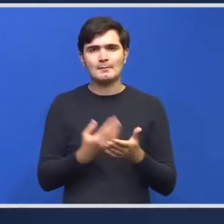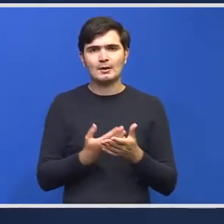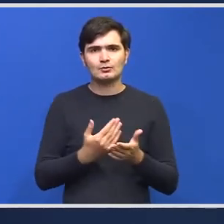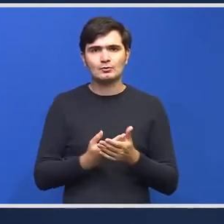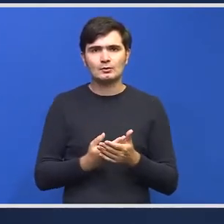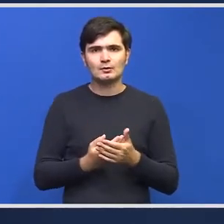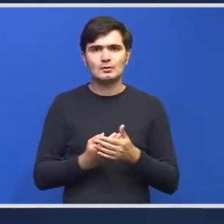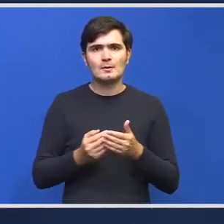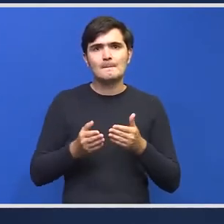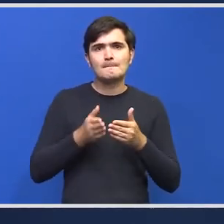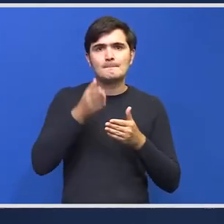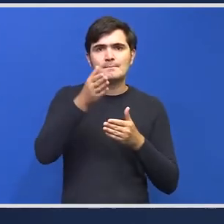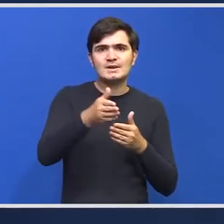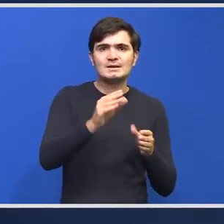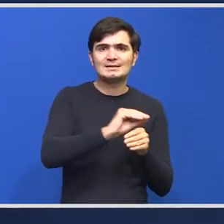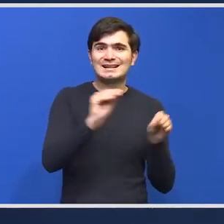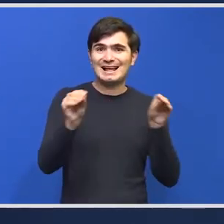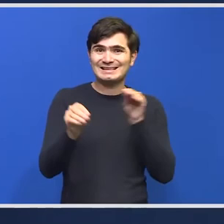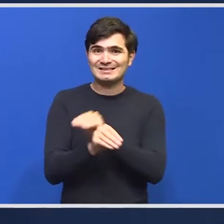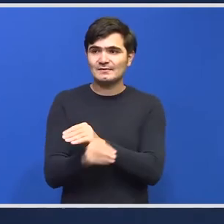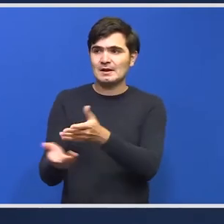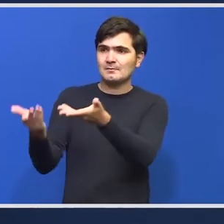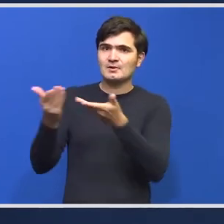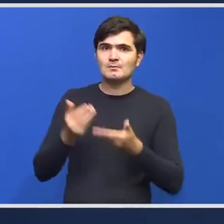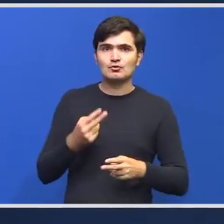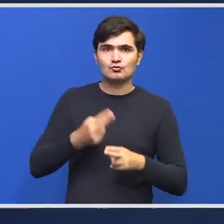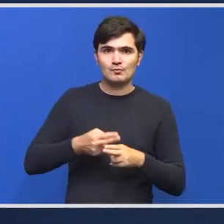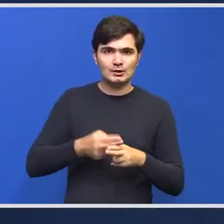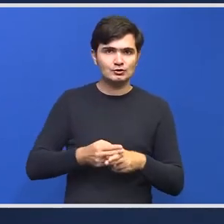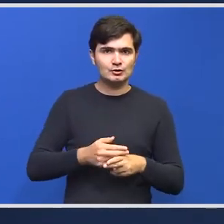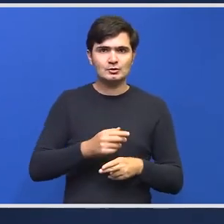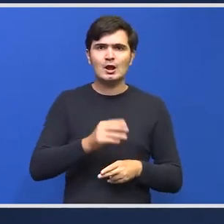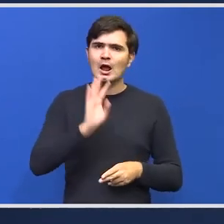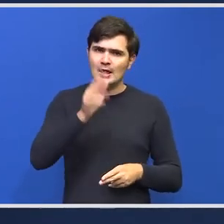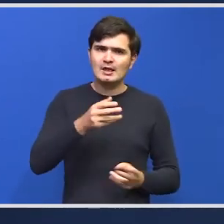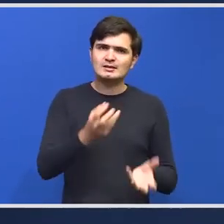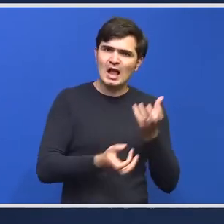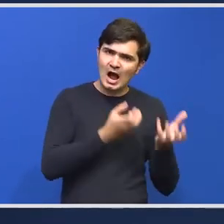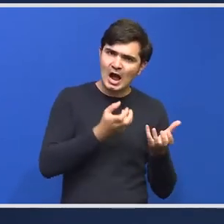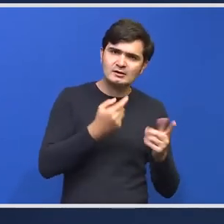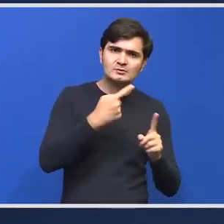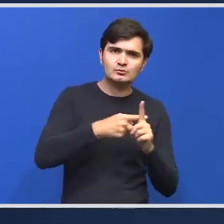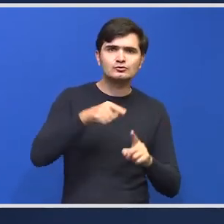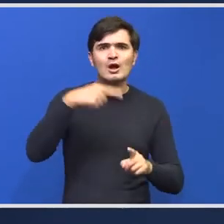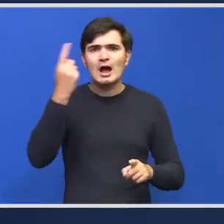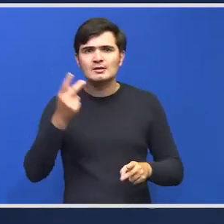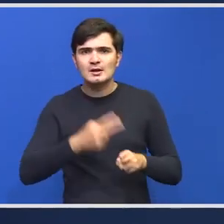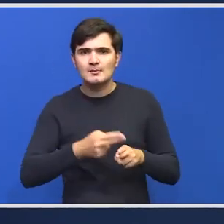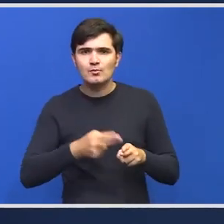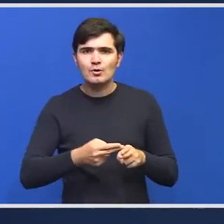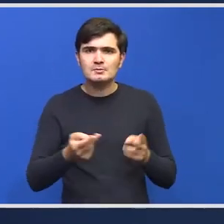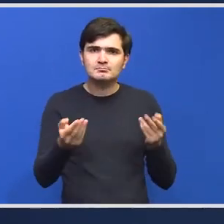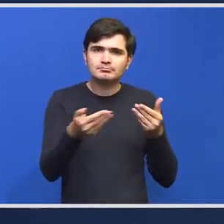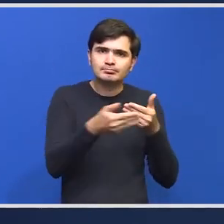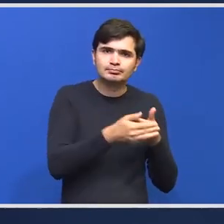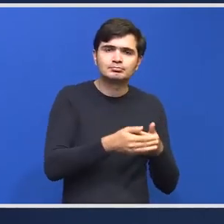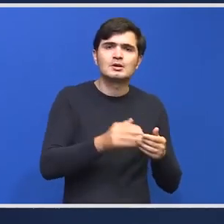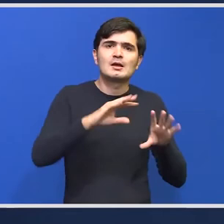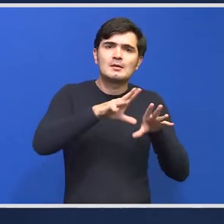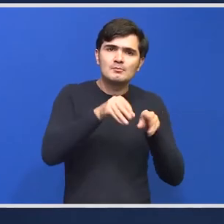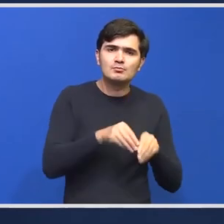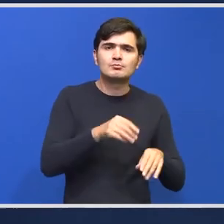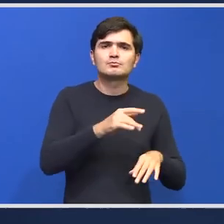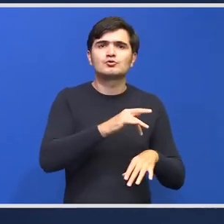prin transfer primești pacienți care nu au doar arsură severă ci și alte patologie asociate inclusiv